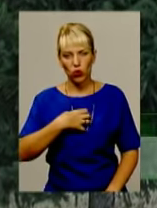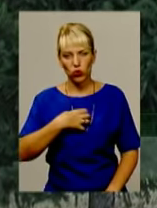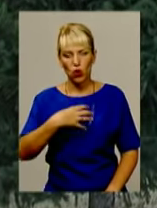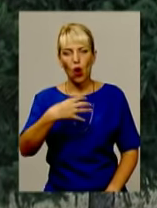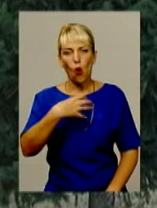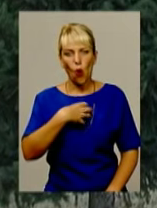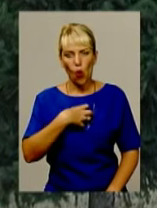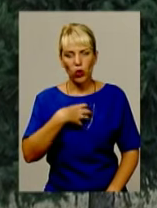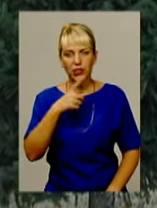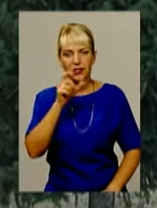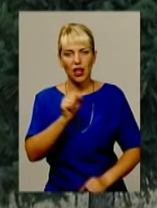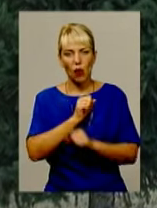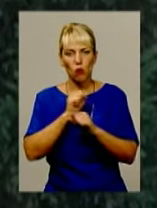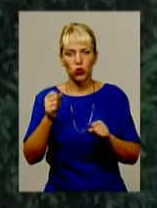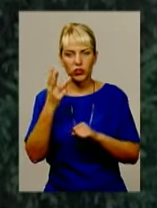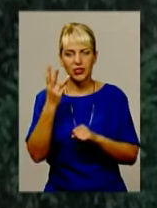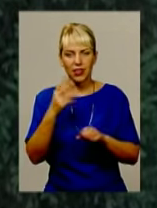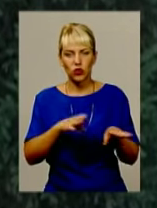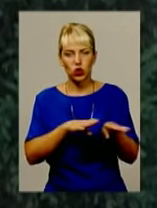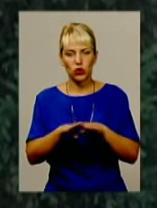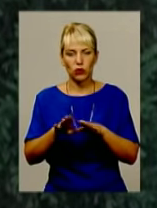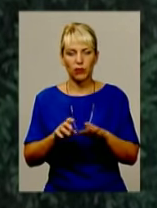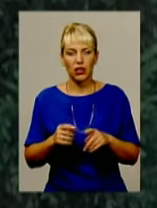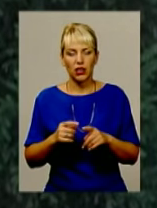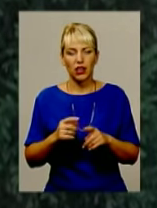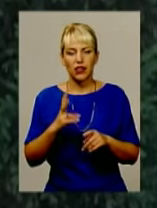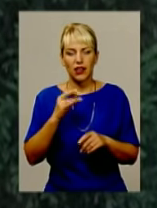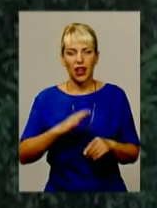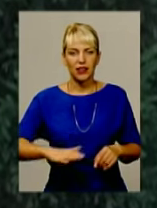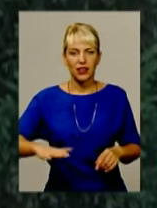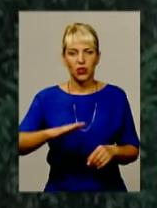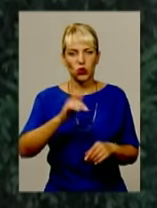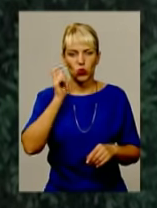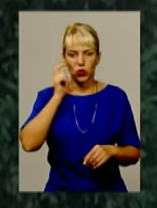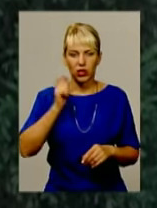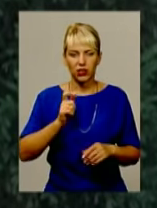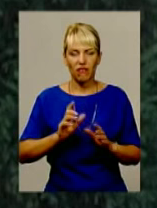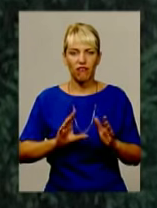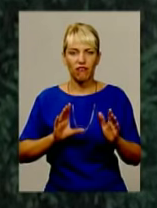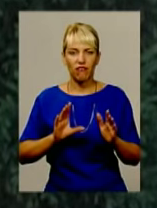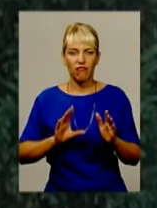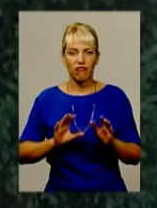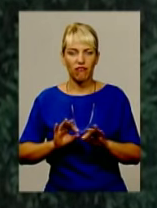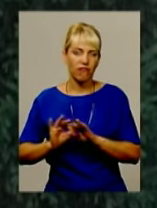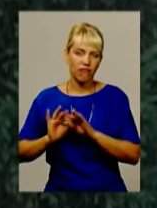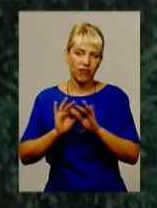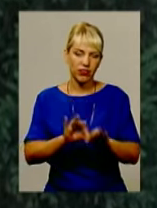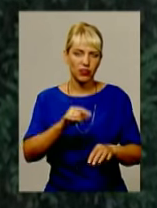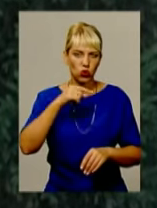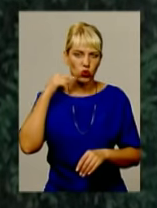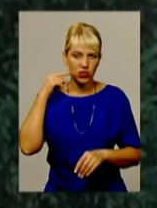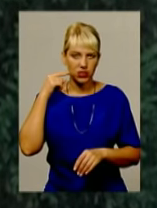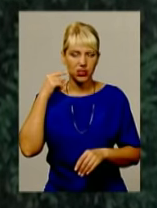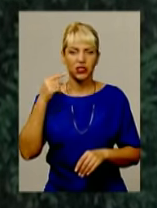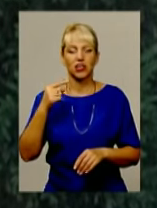орден замужність 3-го ступеня. Введенням на територію країни російських військ ми